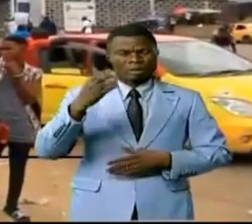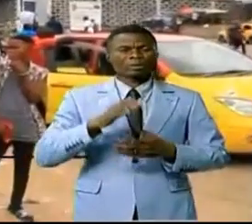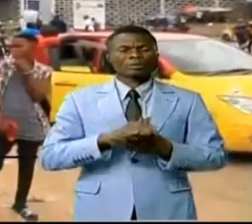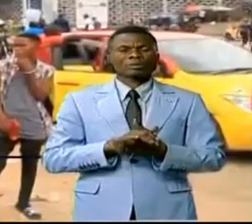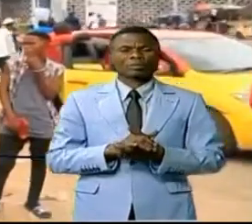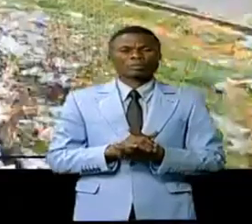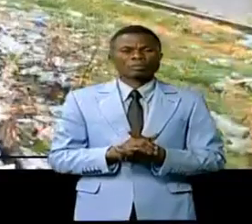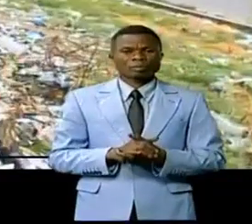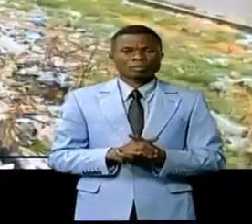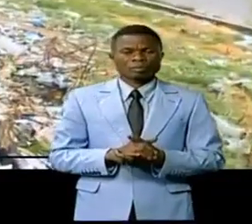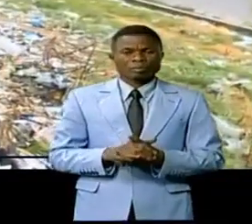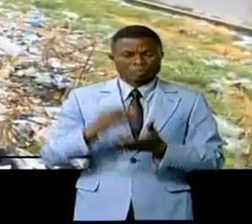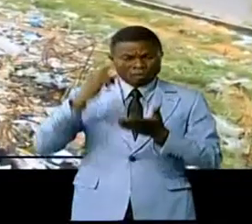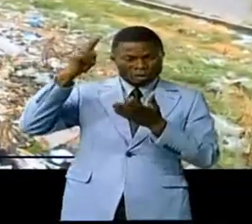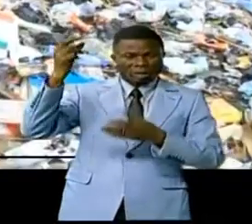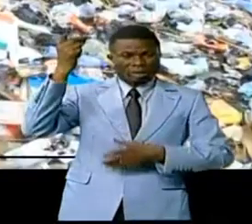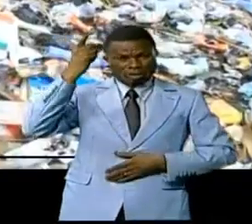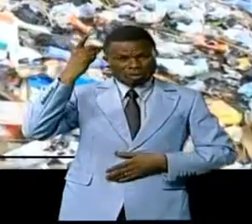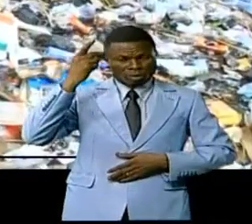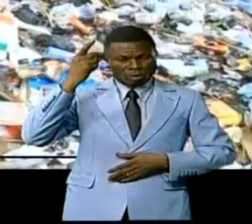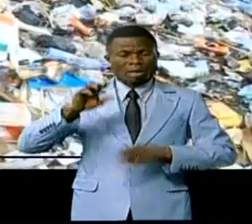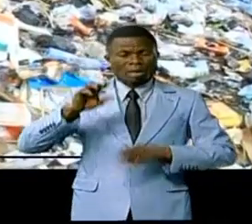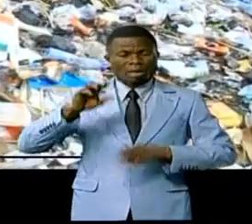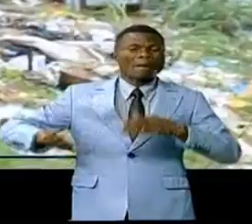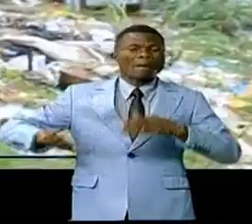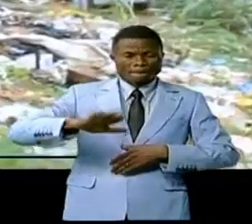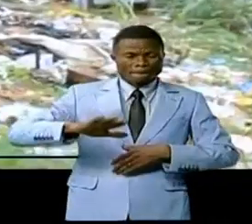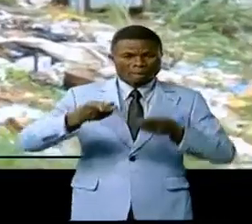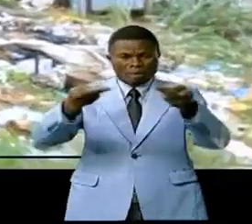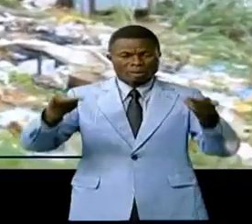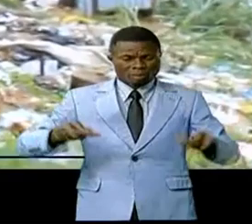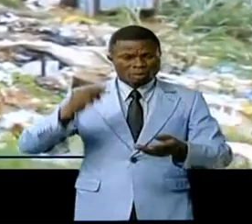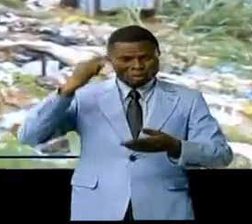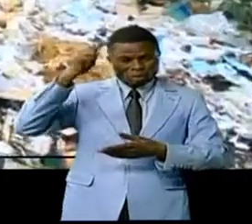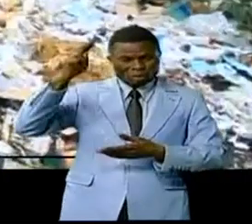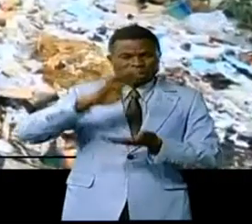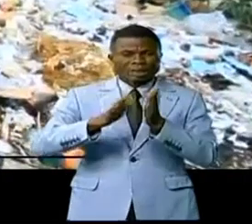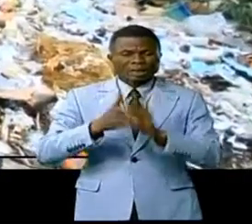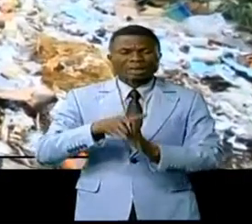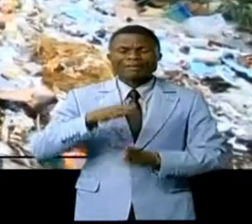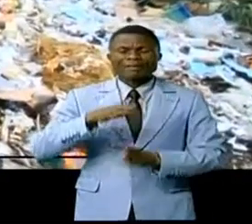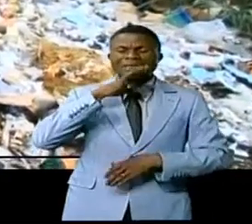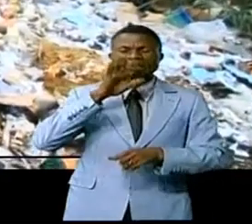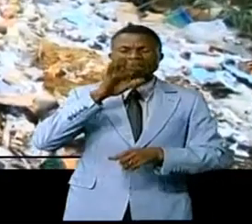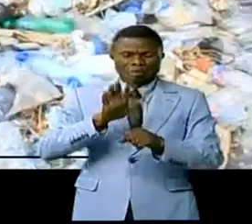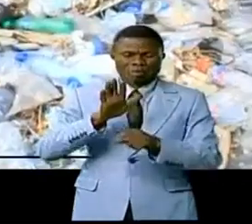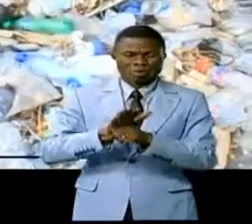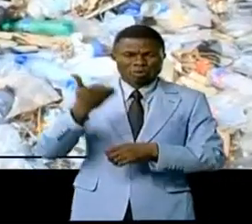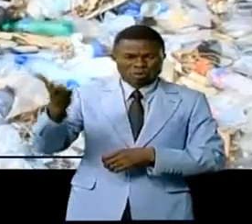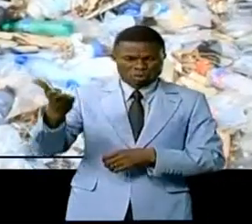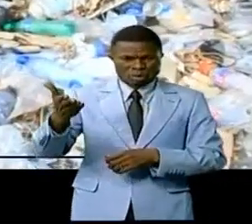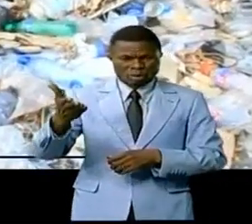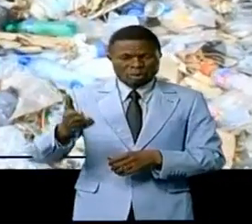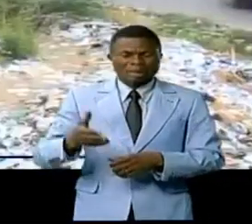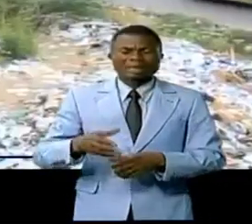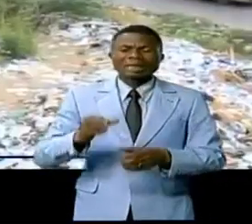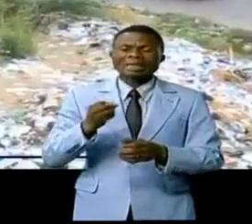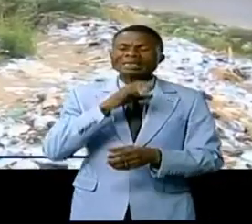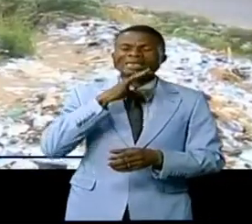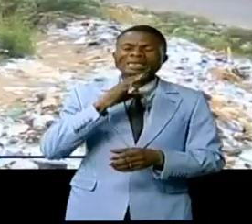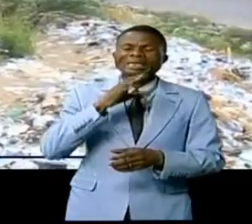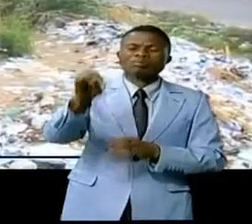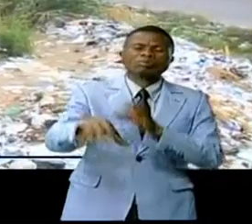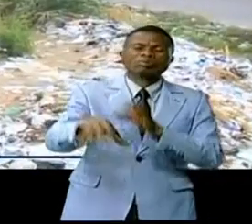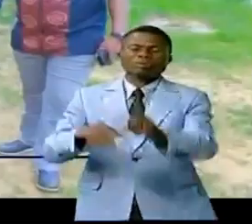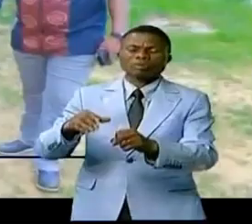...envahir l'université de Kinshasa, tous les coins du site de l'Unikin sont devenus de décharge. Les immondices et les poubelles pullulent partout.